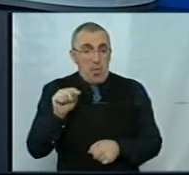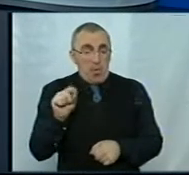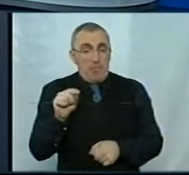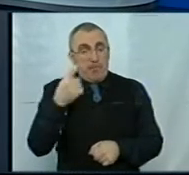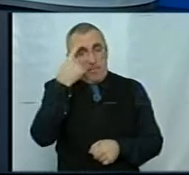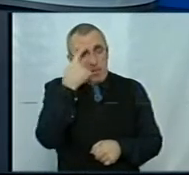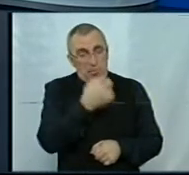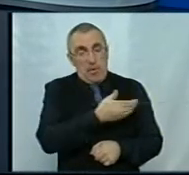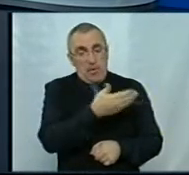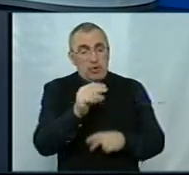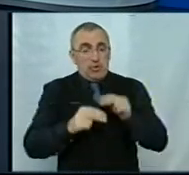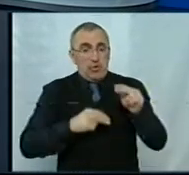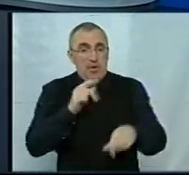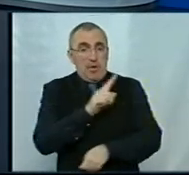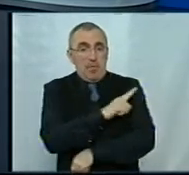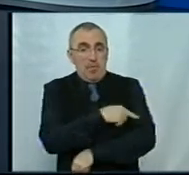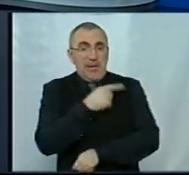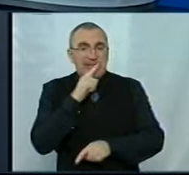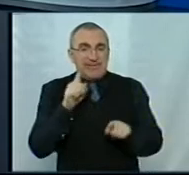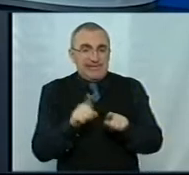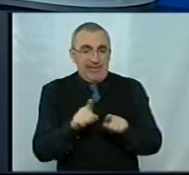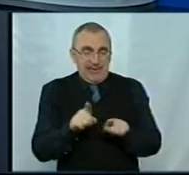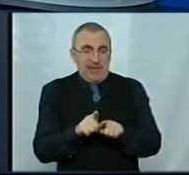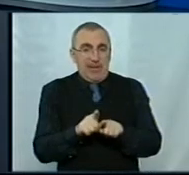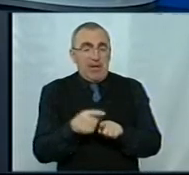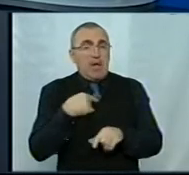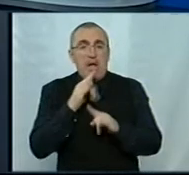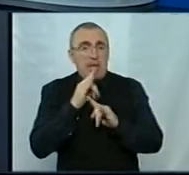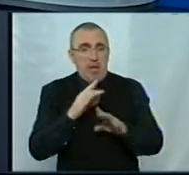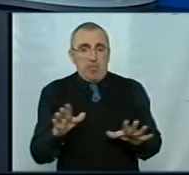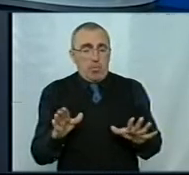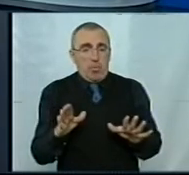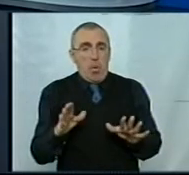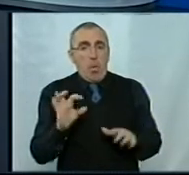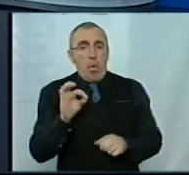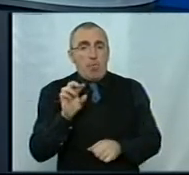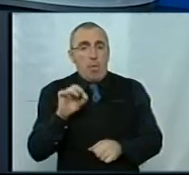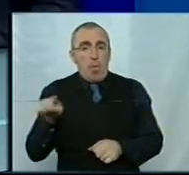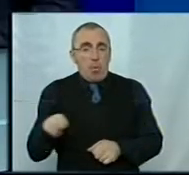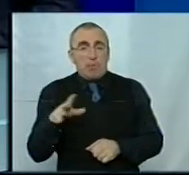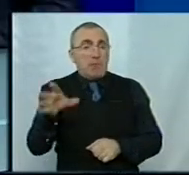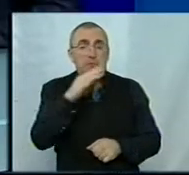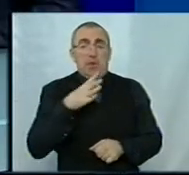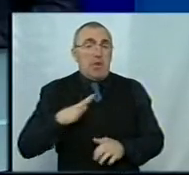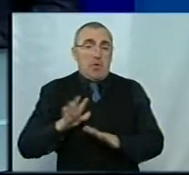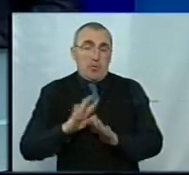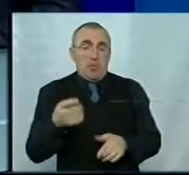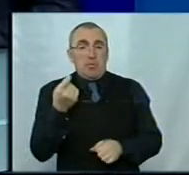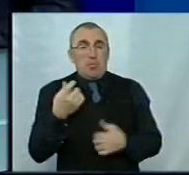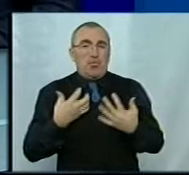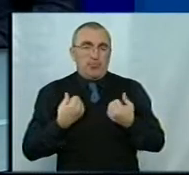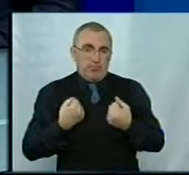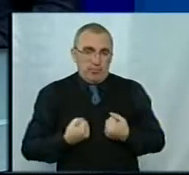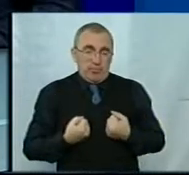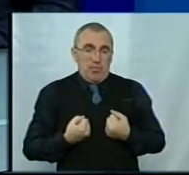попереджав їх вже через медичних сестер, що я не буду на обході. Вони мене не дочекалися на обході, трошки засмутилися,